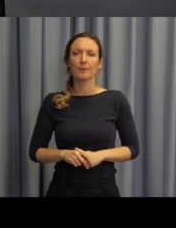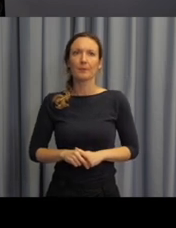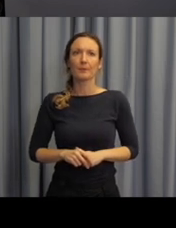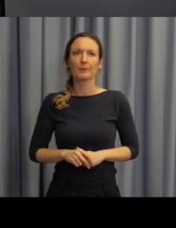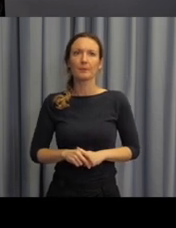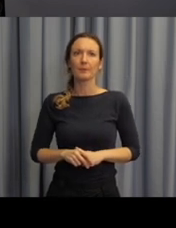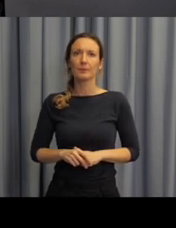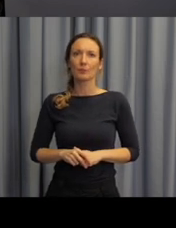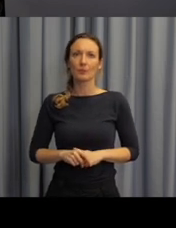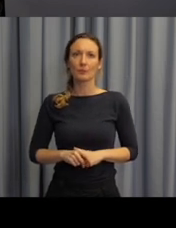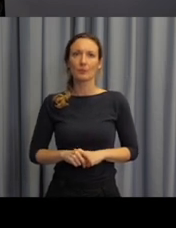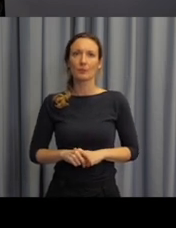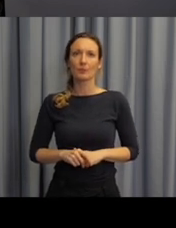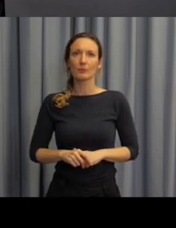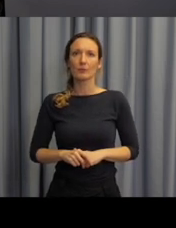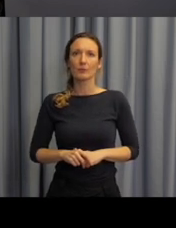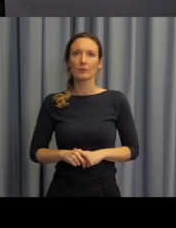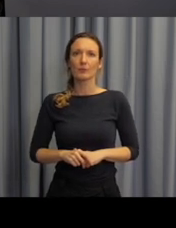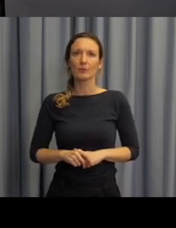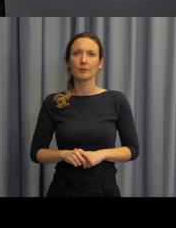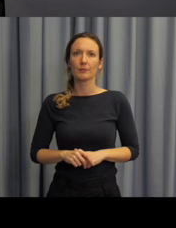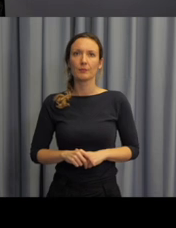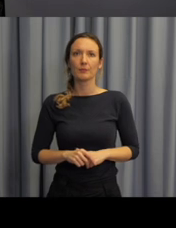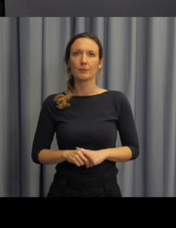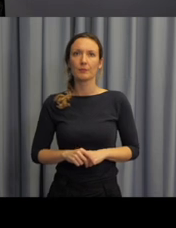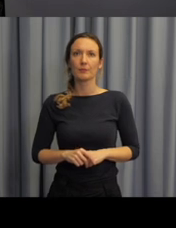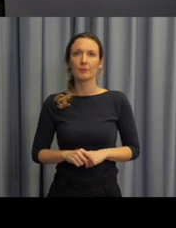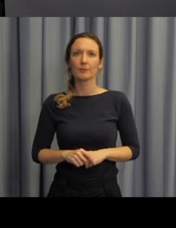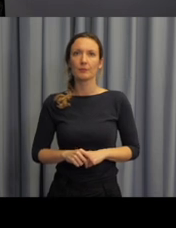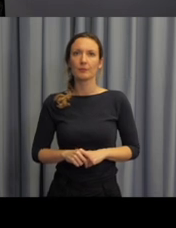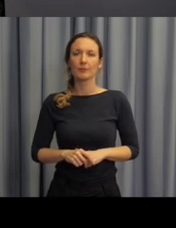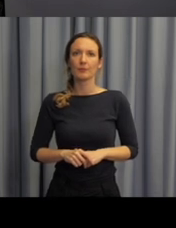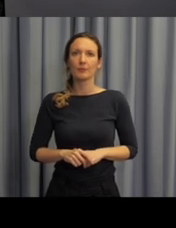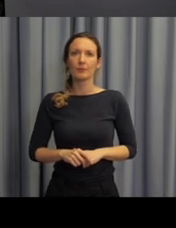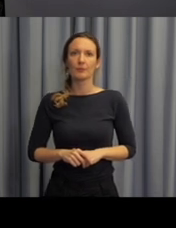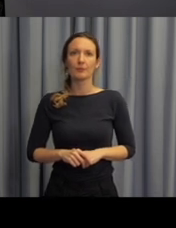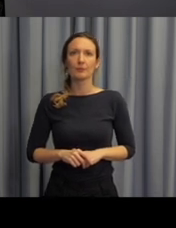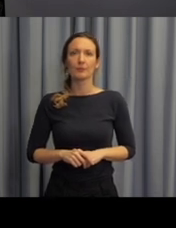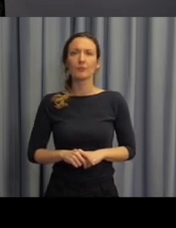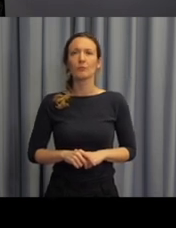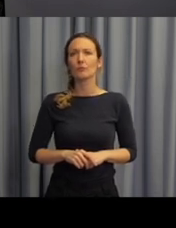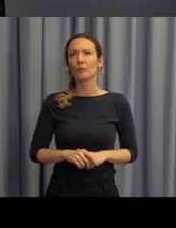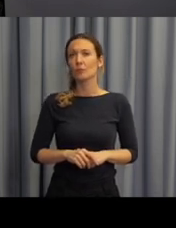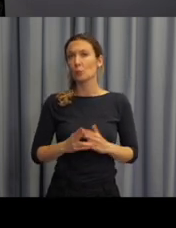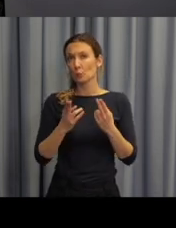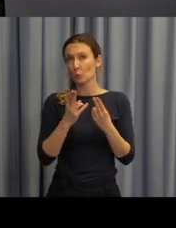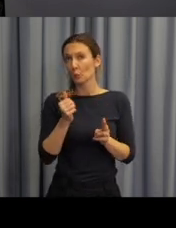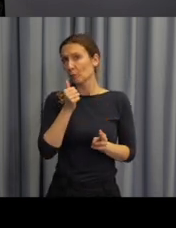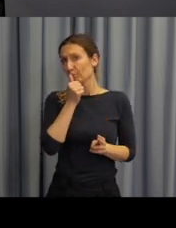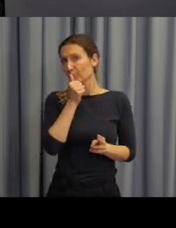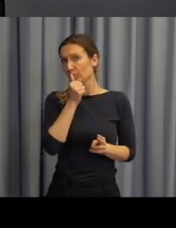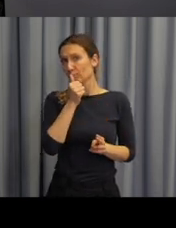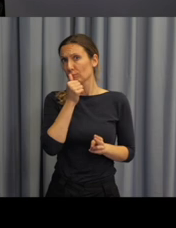Snad bych se zastavila jen u jedné informace, která